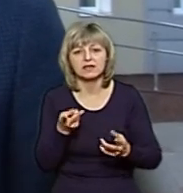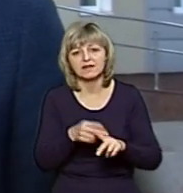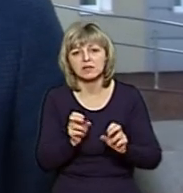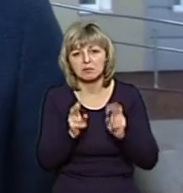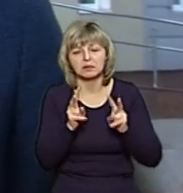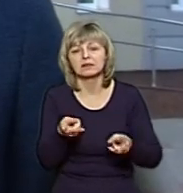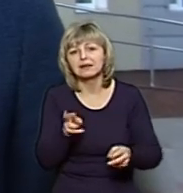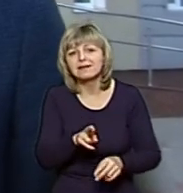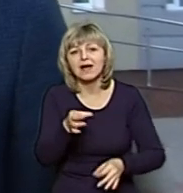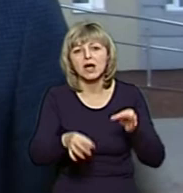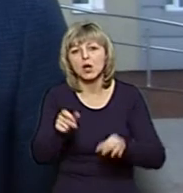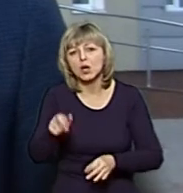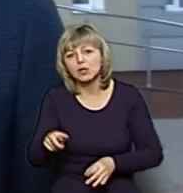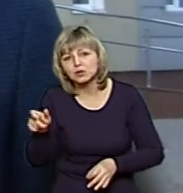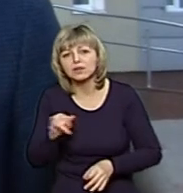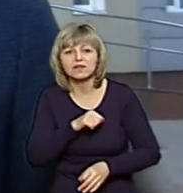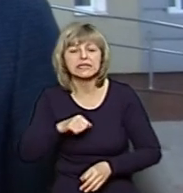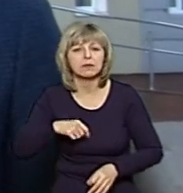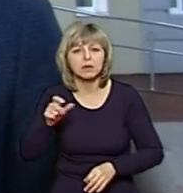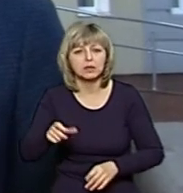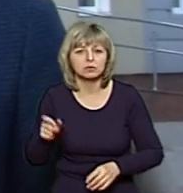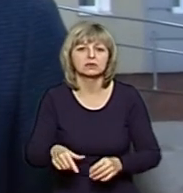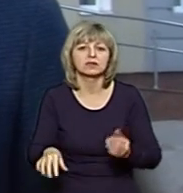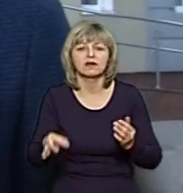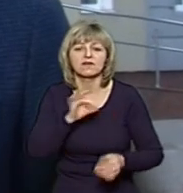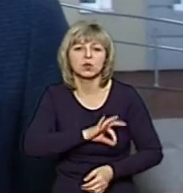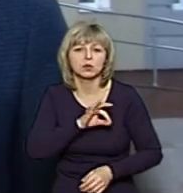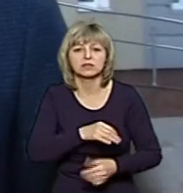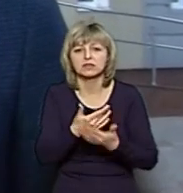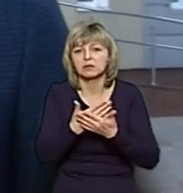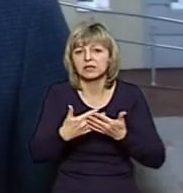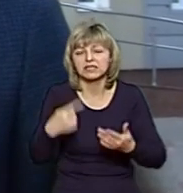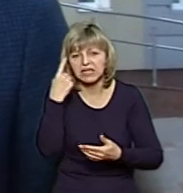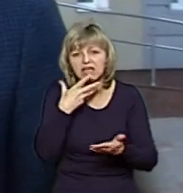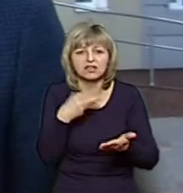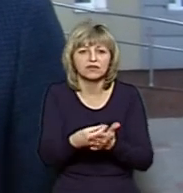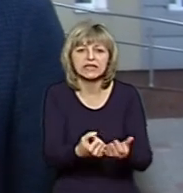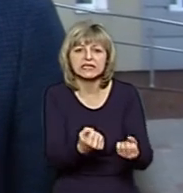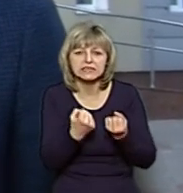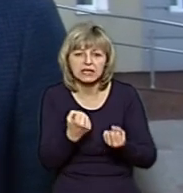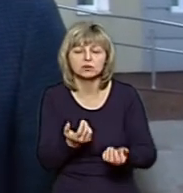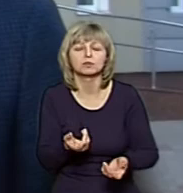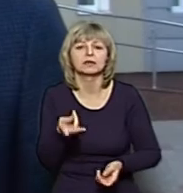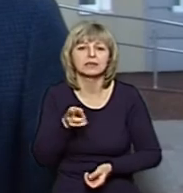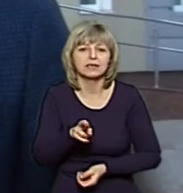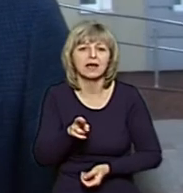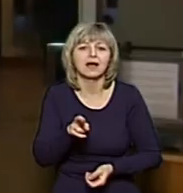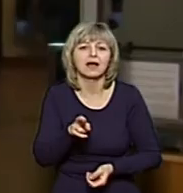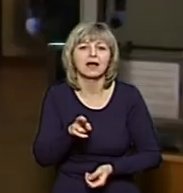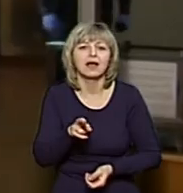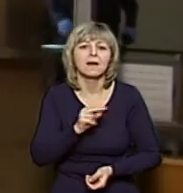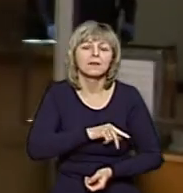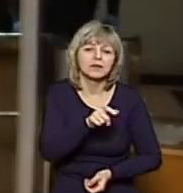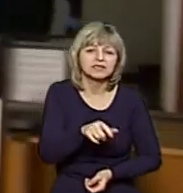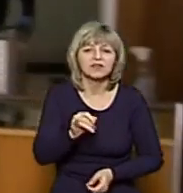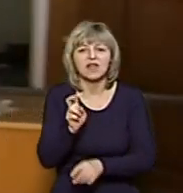Засоби використовують різноманітні, це і індивідуальні засоби для працівників, так само і для наших відвідувачів.